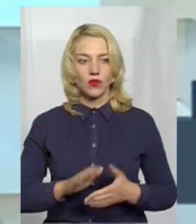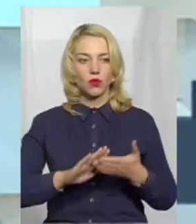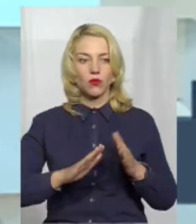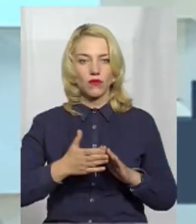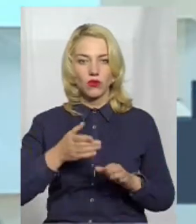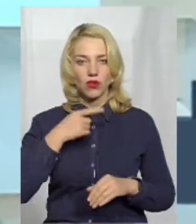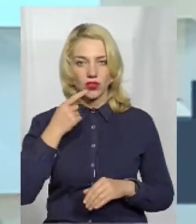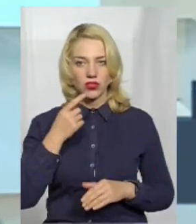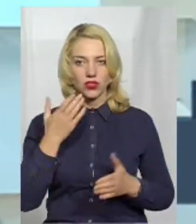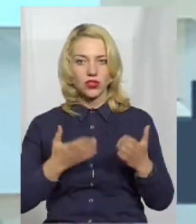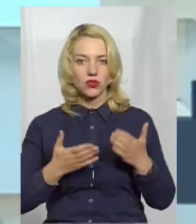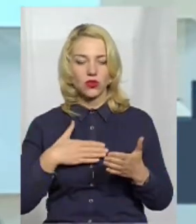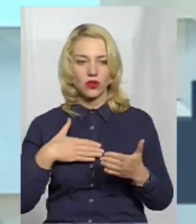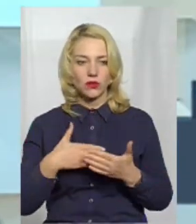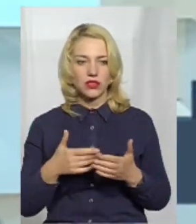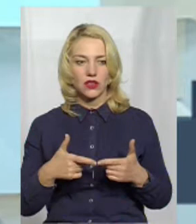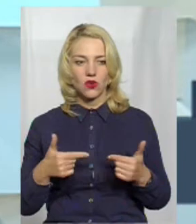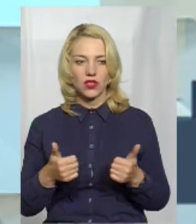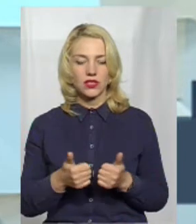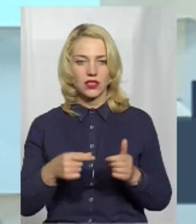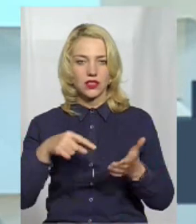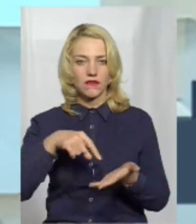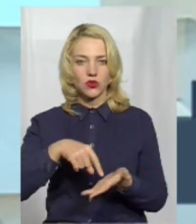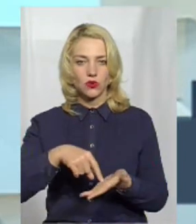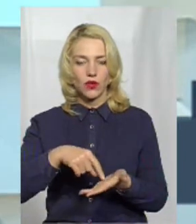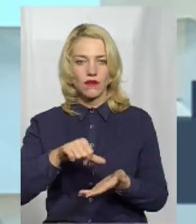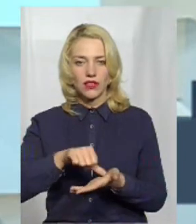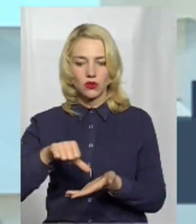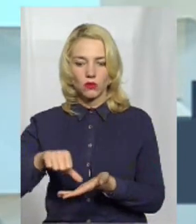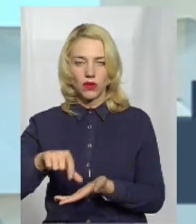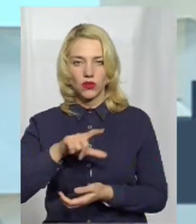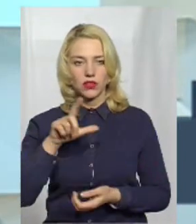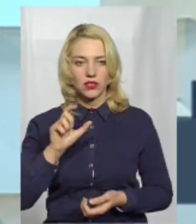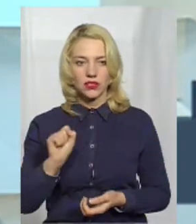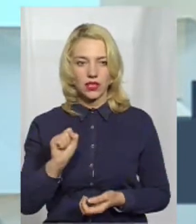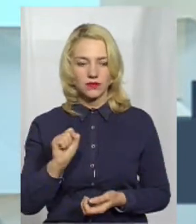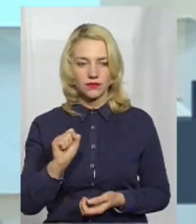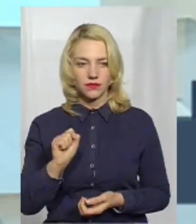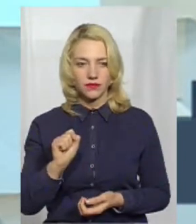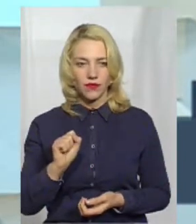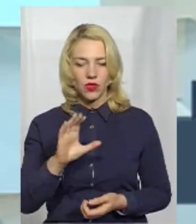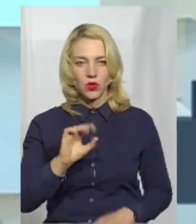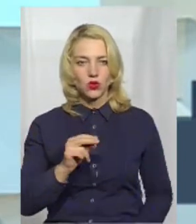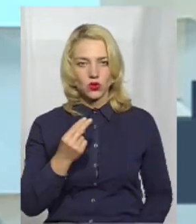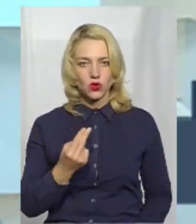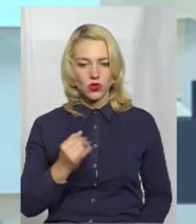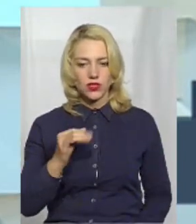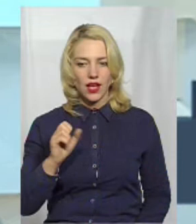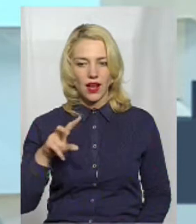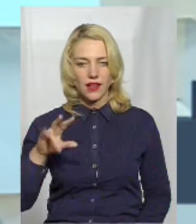умовно кажучи, якщо громадські організації виступають за якісь соціальні